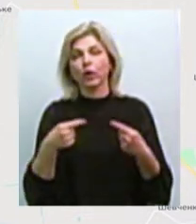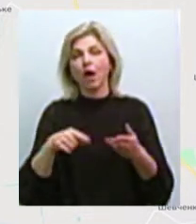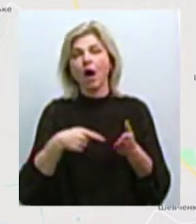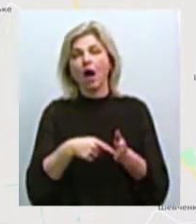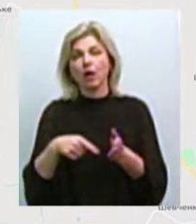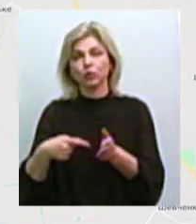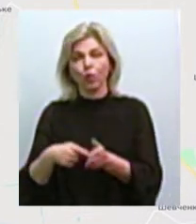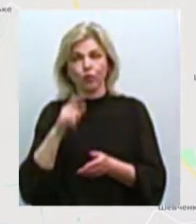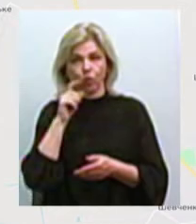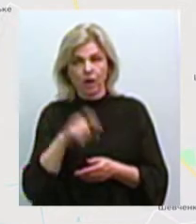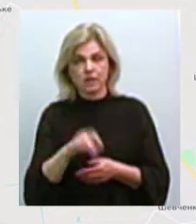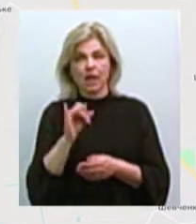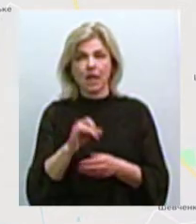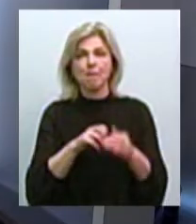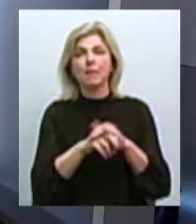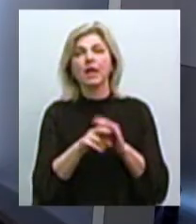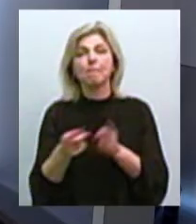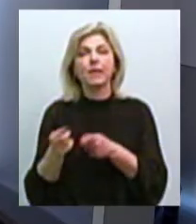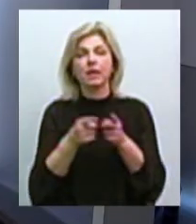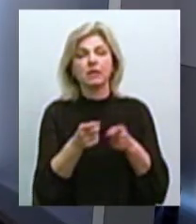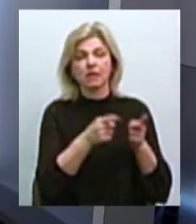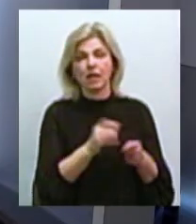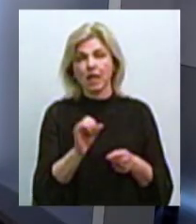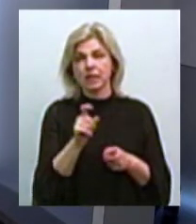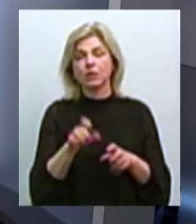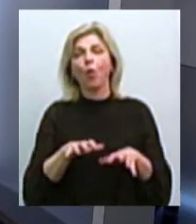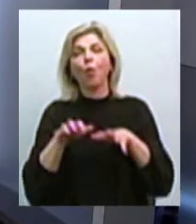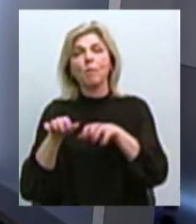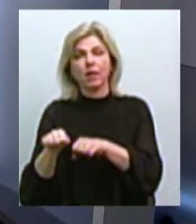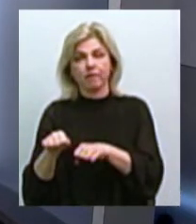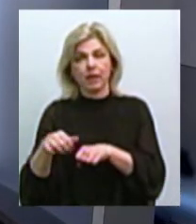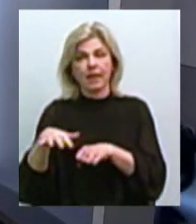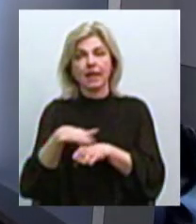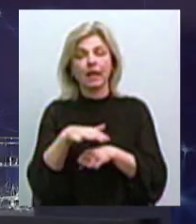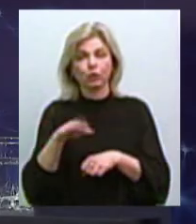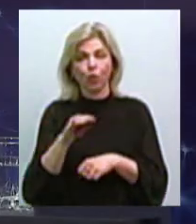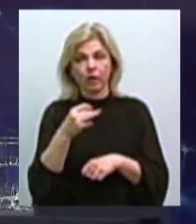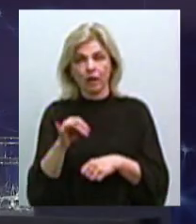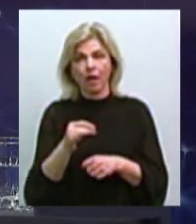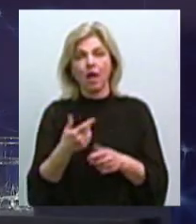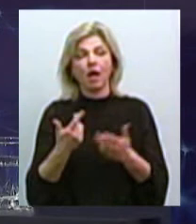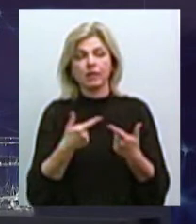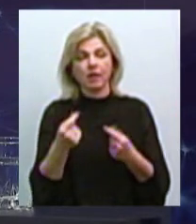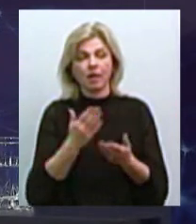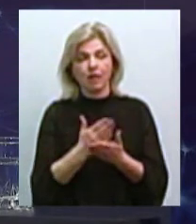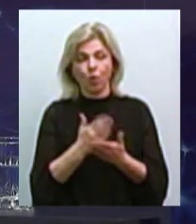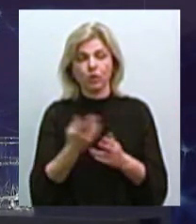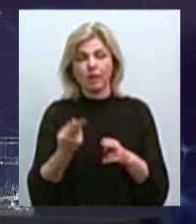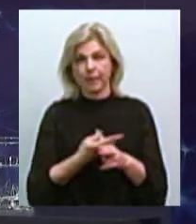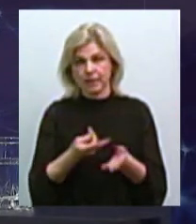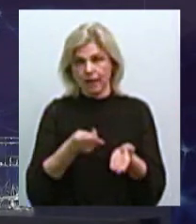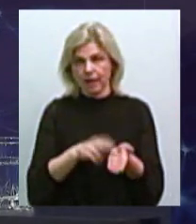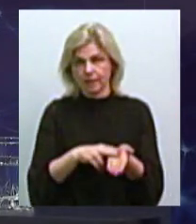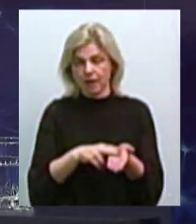і переселенці, тобто з окупуваних територій, які на сьогоднішній момент знаходяться без регістрації. А як